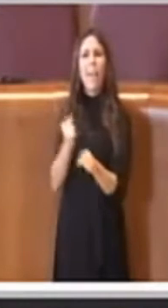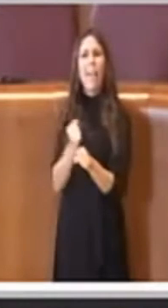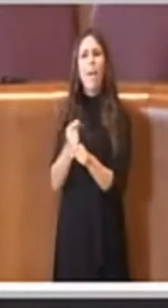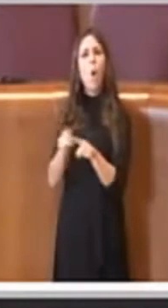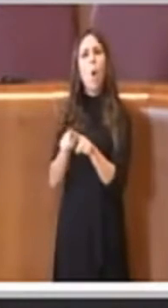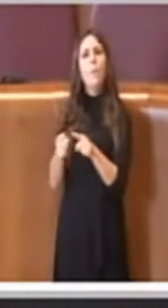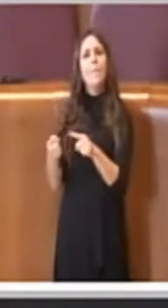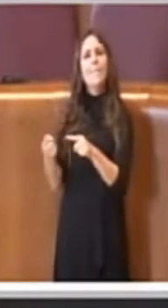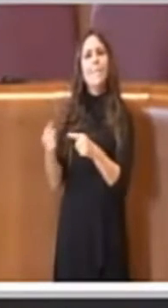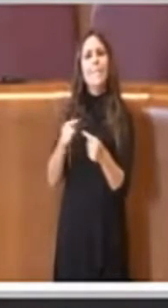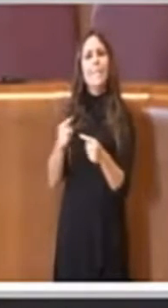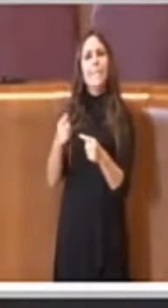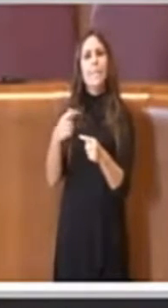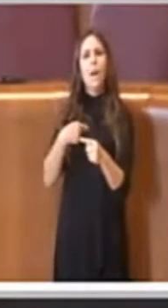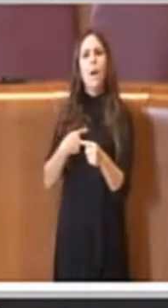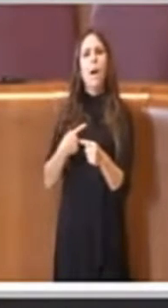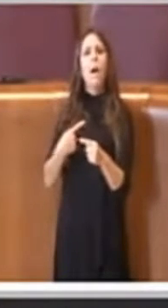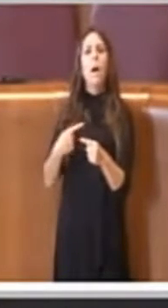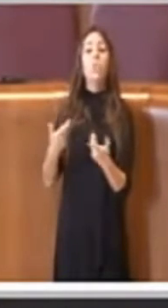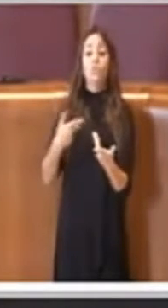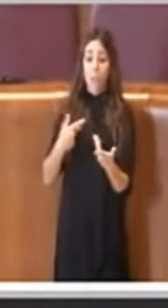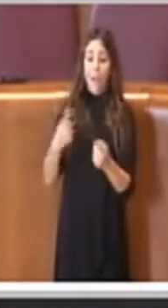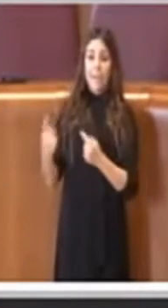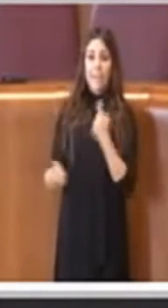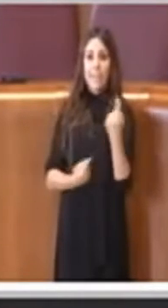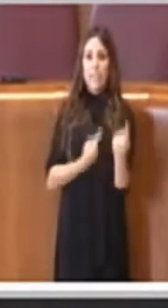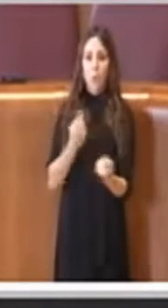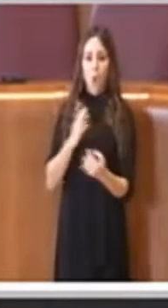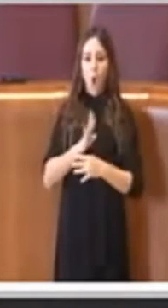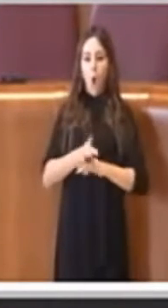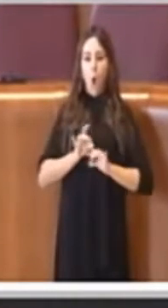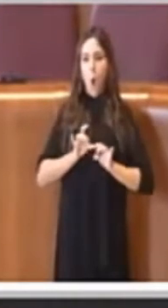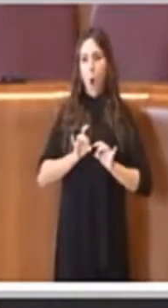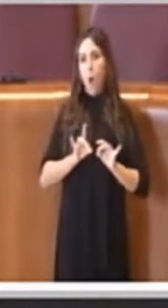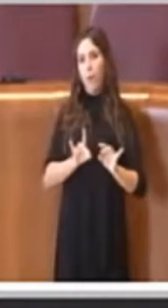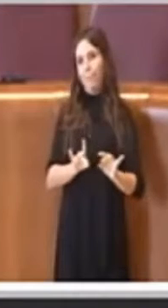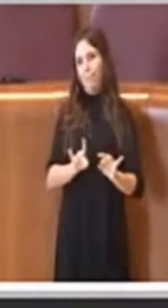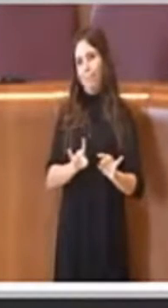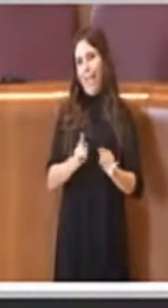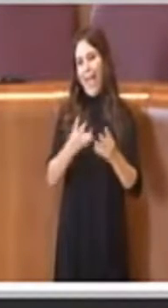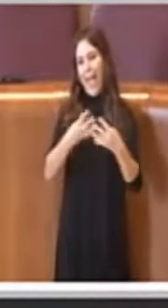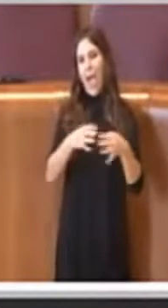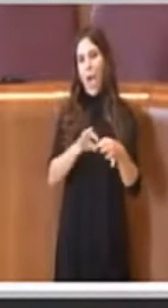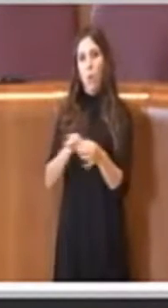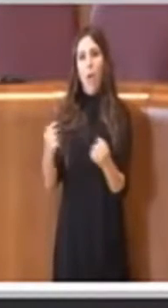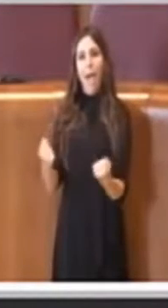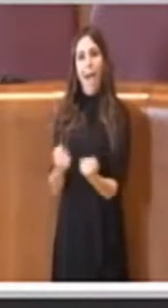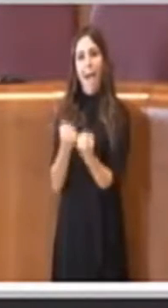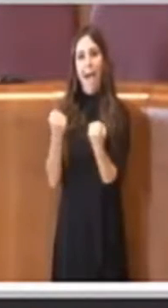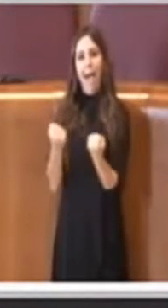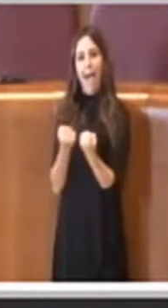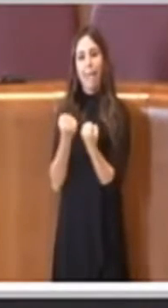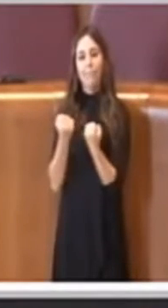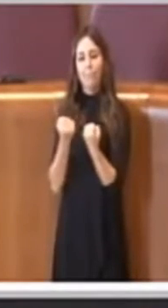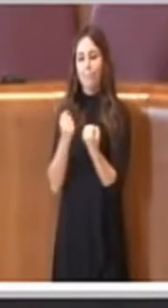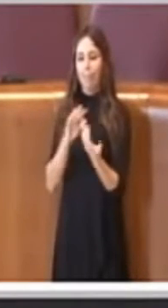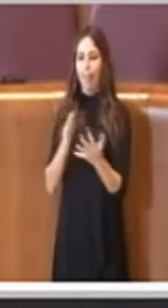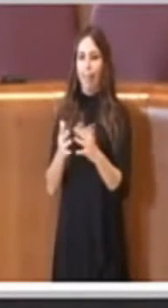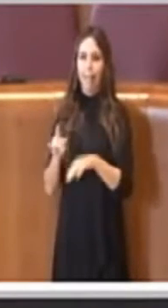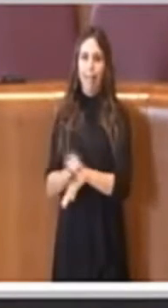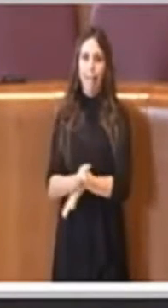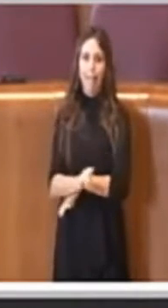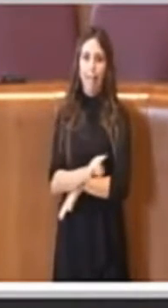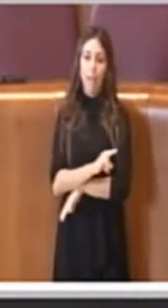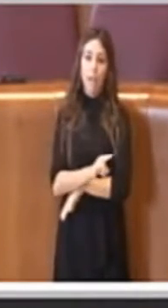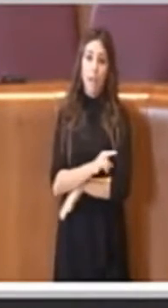questo momento di difficoltà del Covid che un po' rallenta le attività, sarebbe opportuno che si